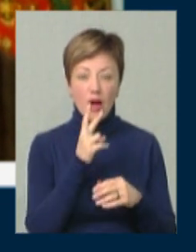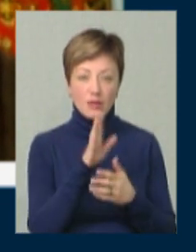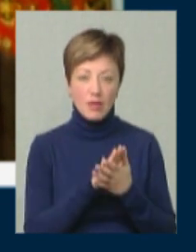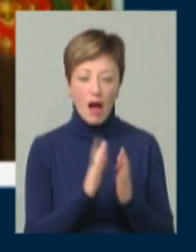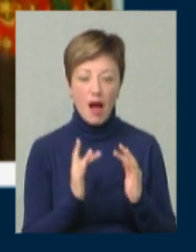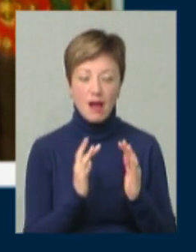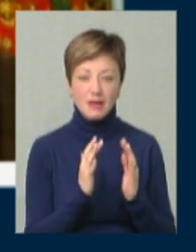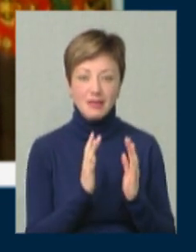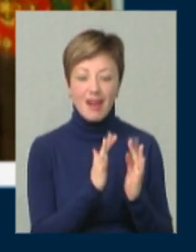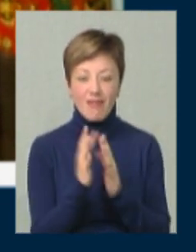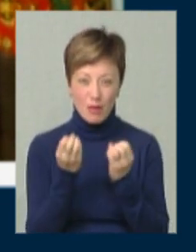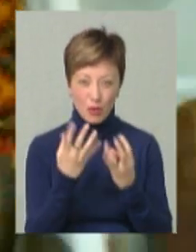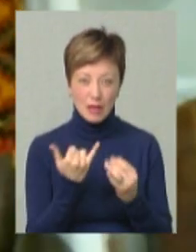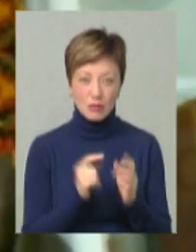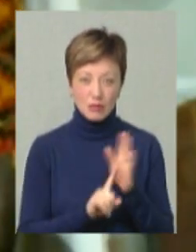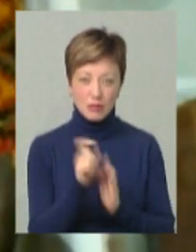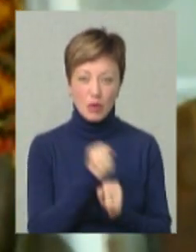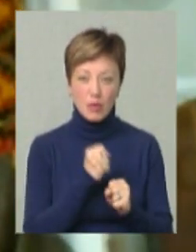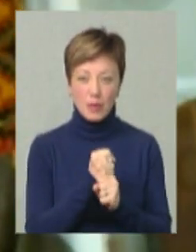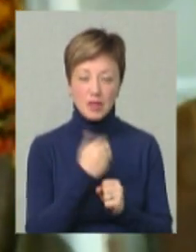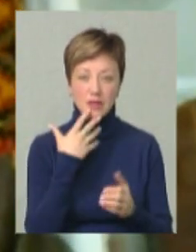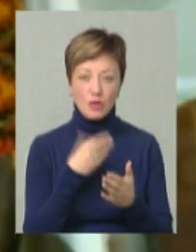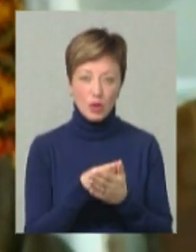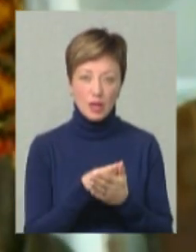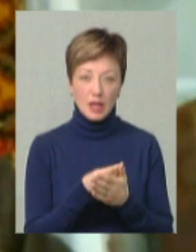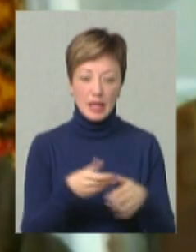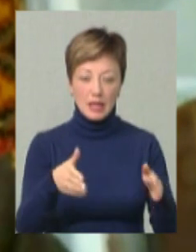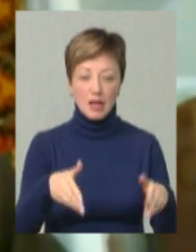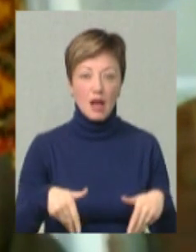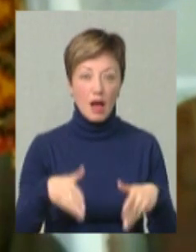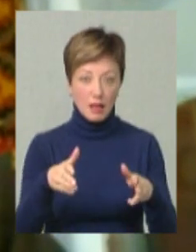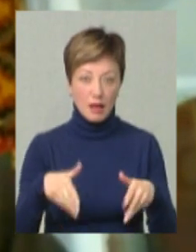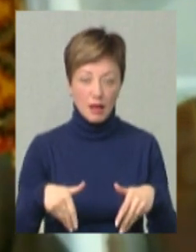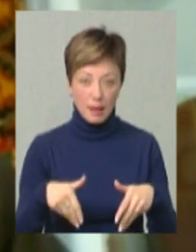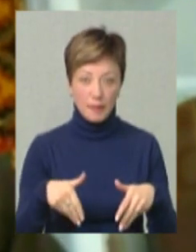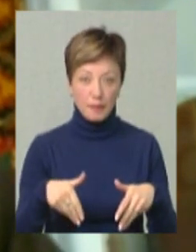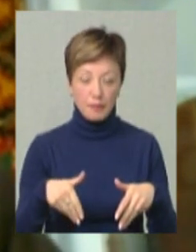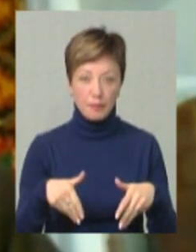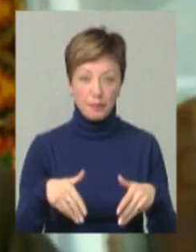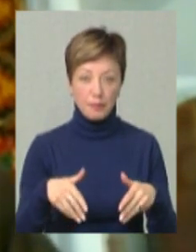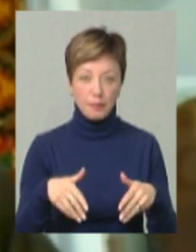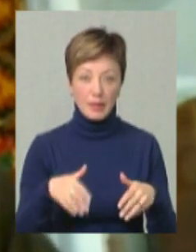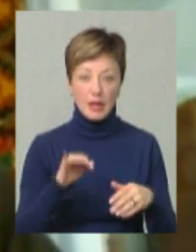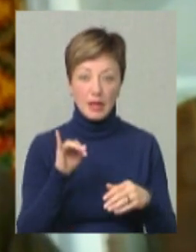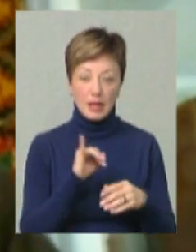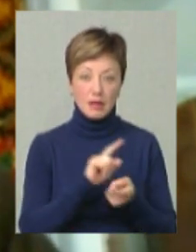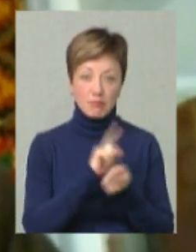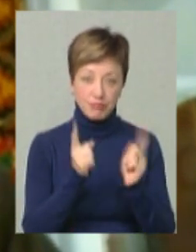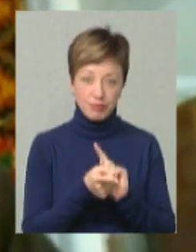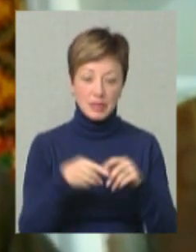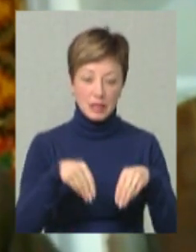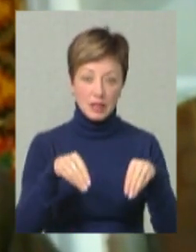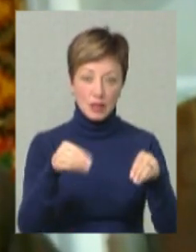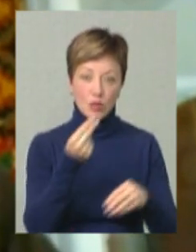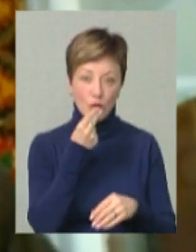зараз починають обробляти свої ділянки і садити там